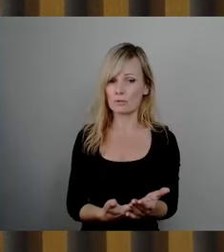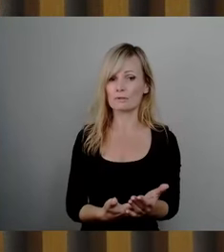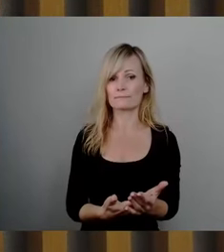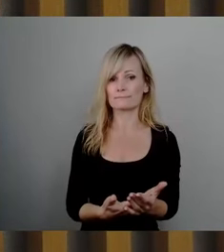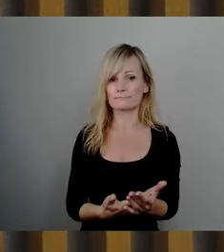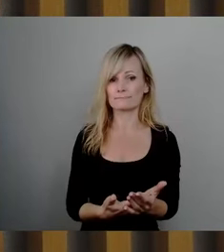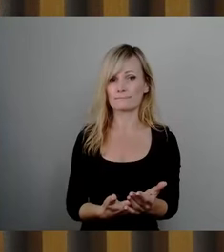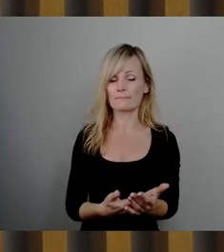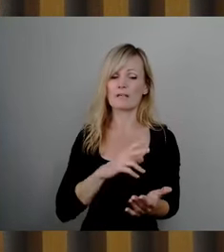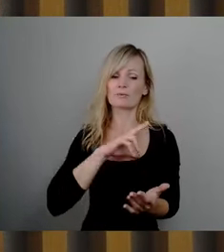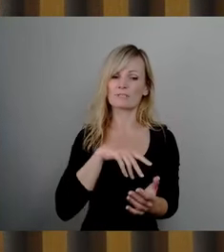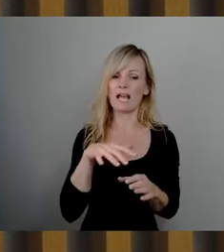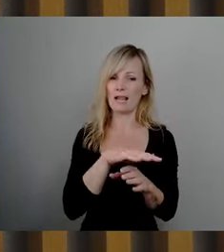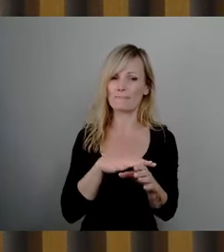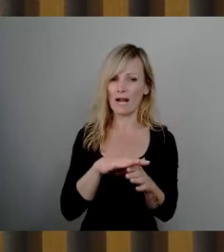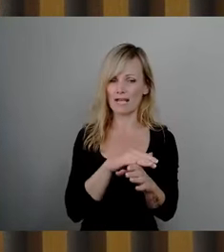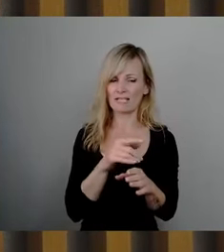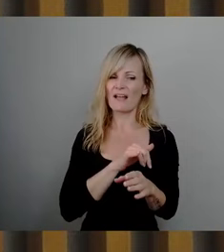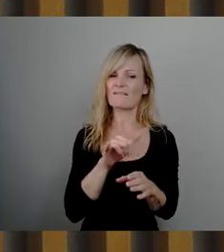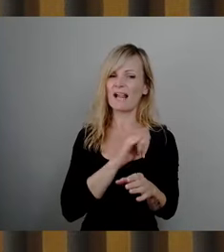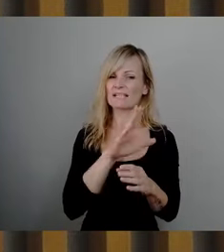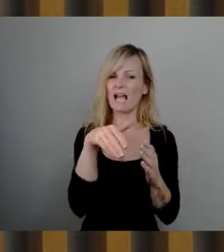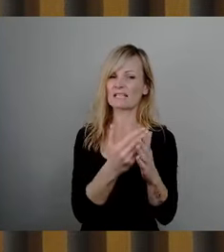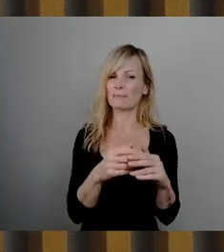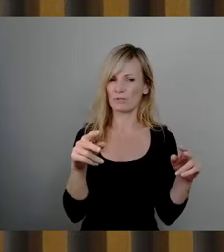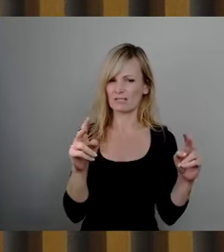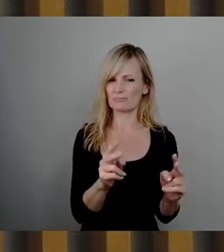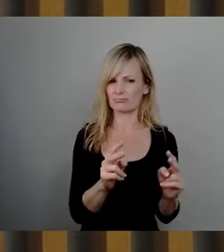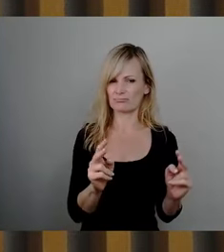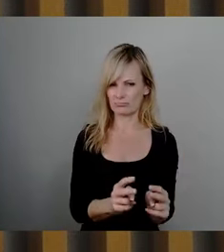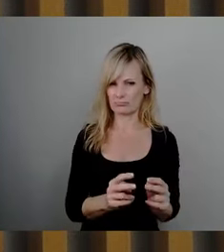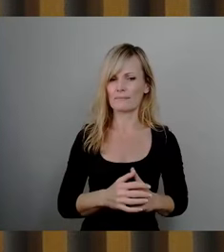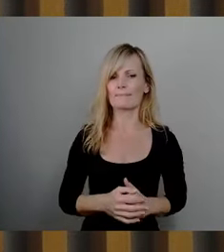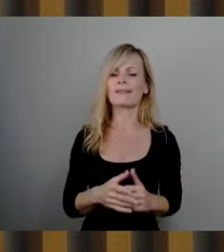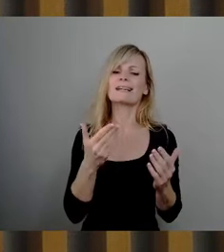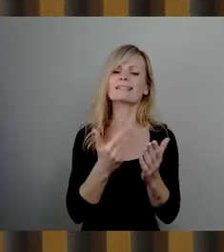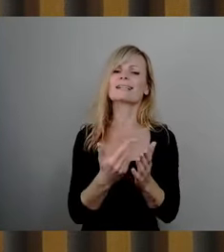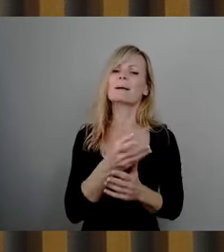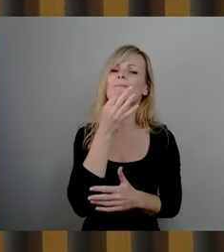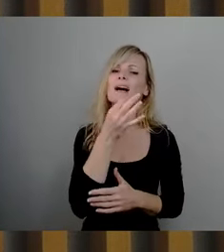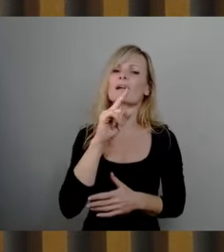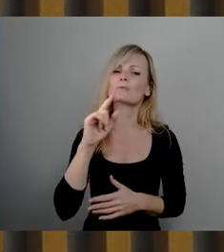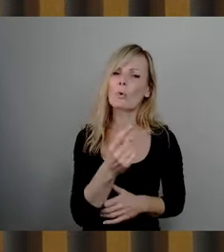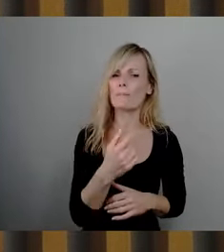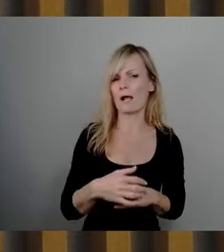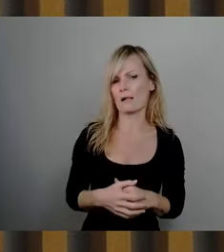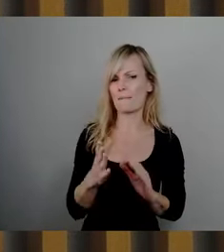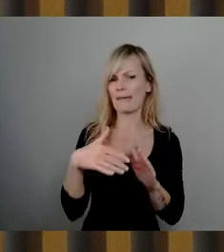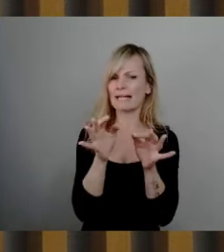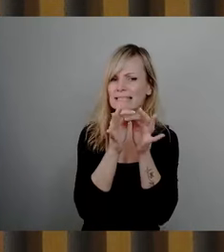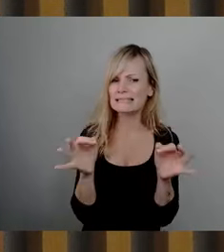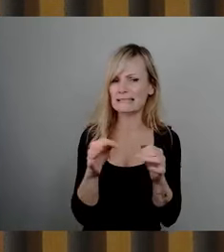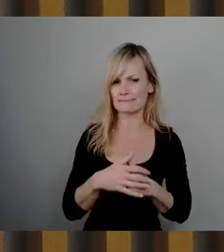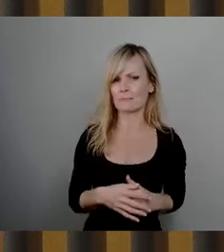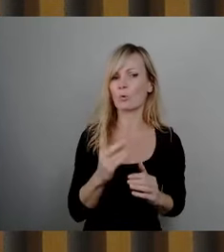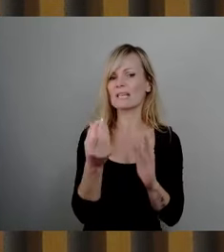aus dem Sozialbereich gefragt. Ich möchte das heute gerne nochmal konkretisieren und ergänzen um die Frage, welche